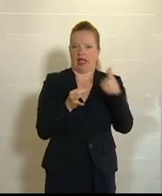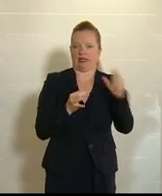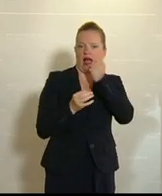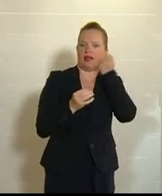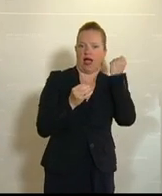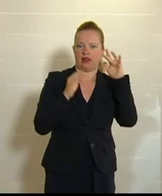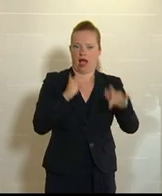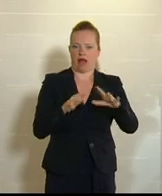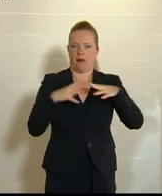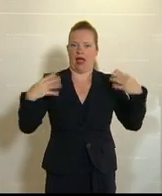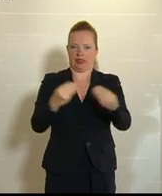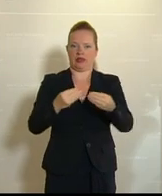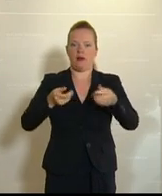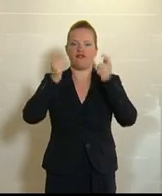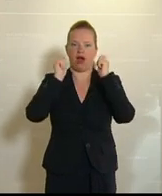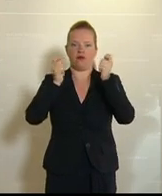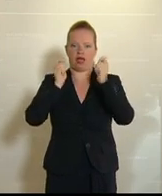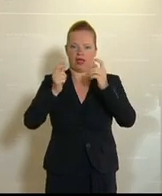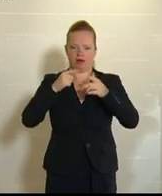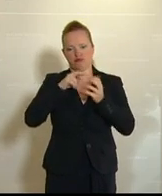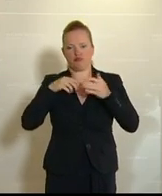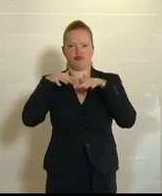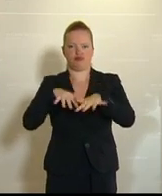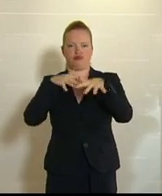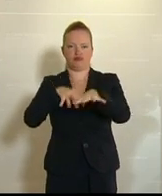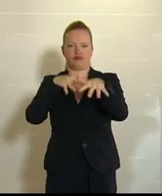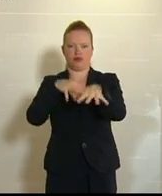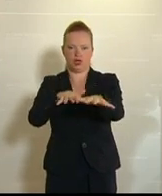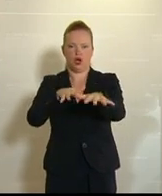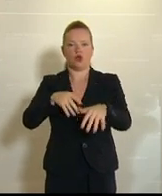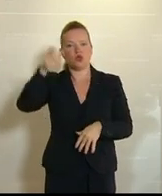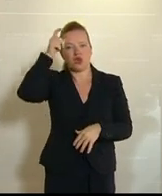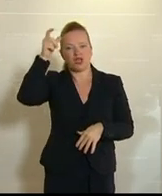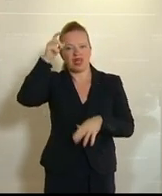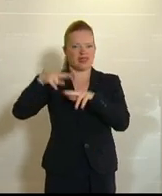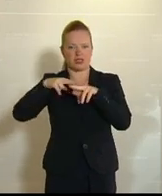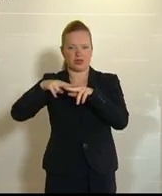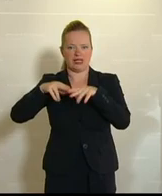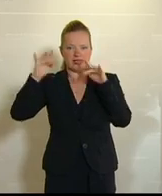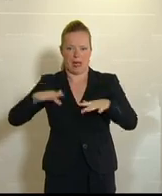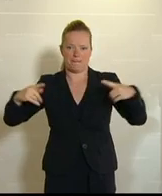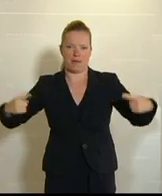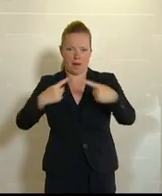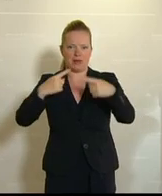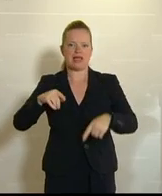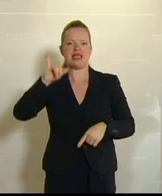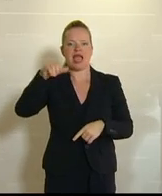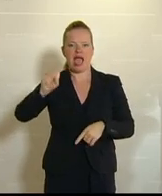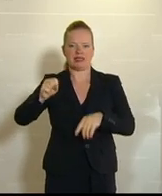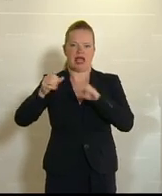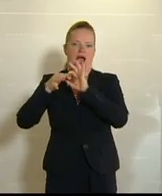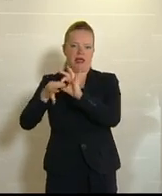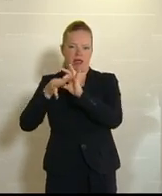Favoriten gezogen sind und dort zusammengekracht sind mit türkischen Nationalisten und IS-Anhängern, Körperverletzungen,